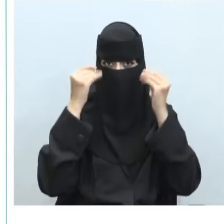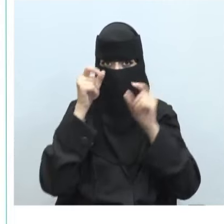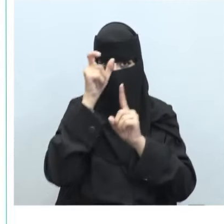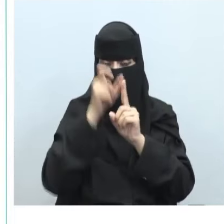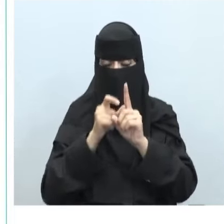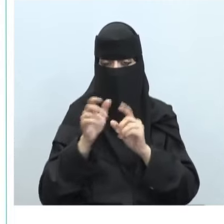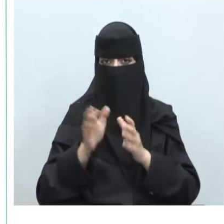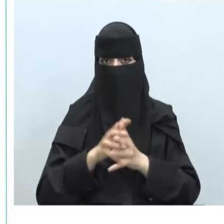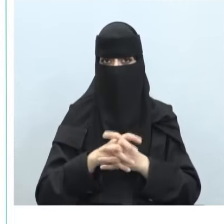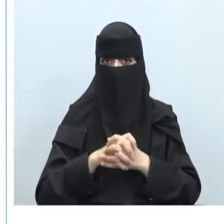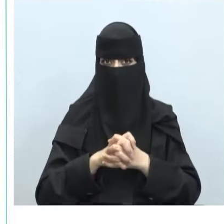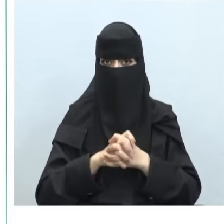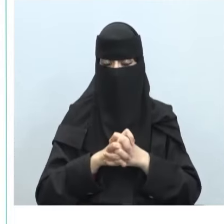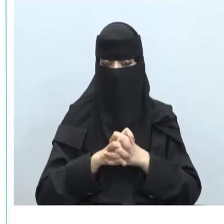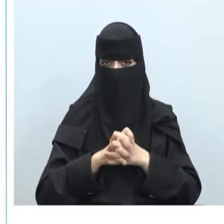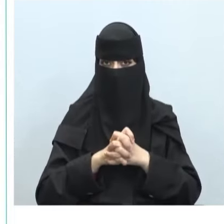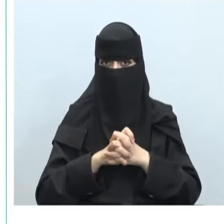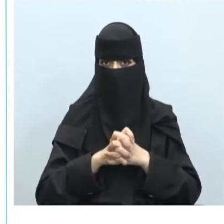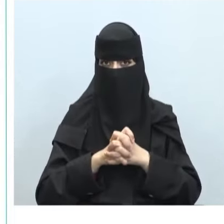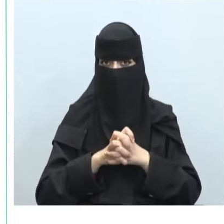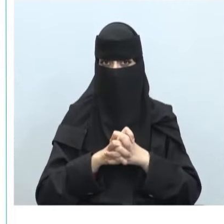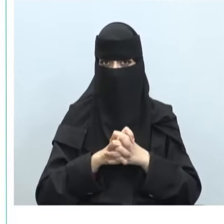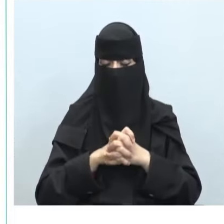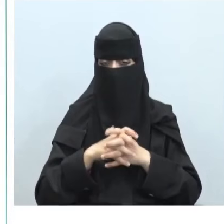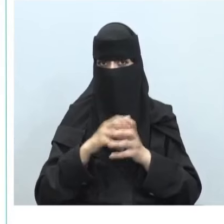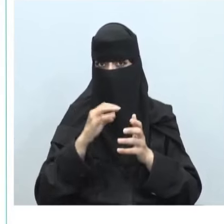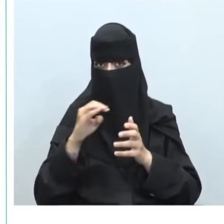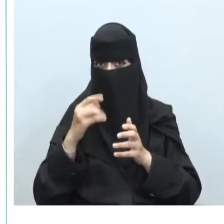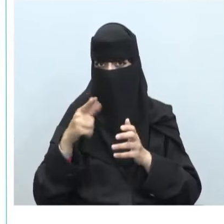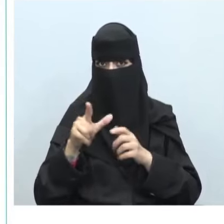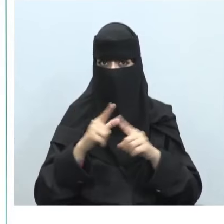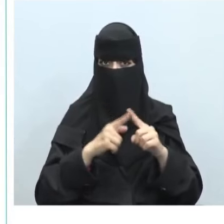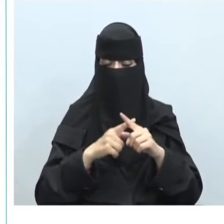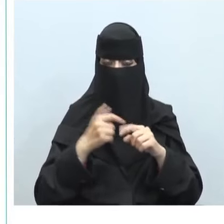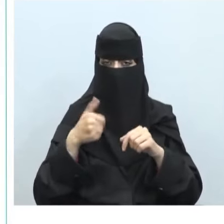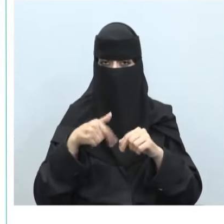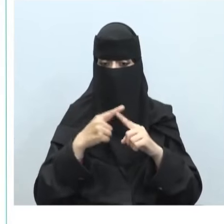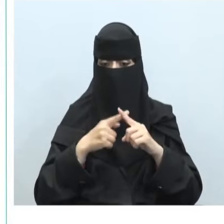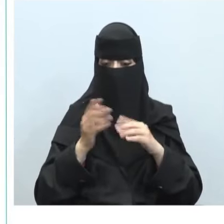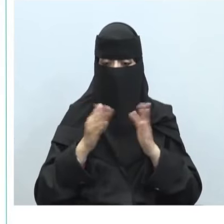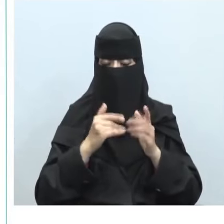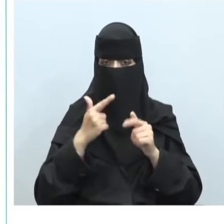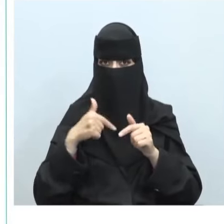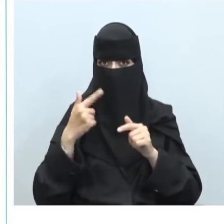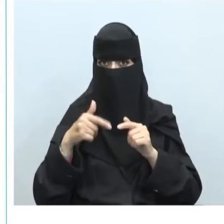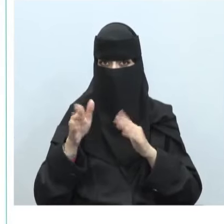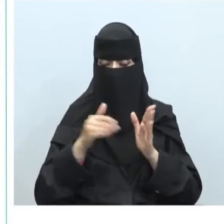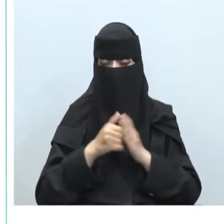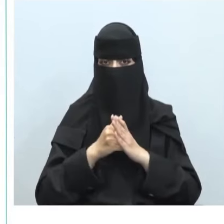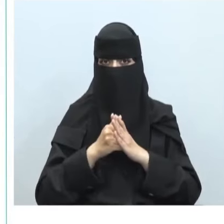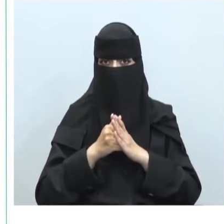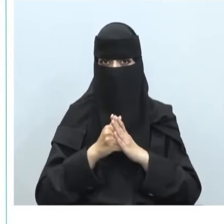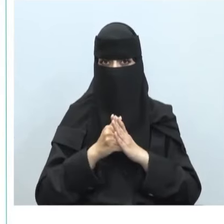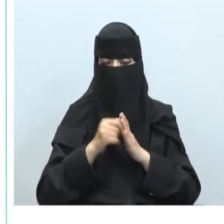الشخصية؟ تدابير إدارة الأمن السبراني السحابي الإجابة خاضية حيث كان يدور حول حماية